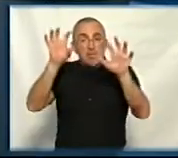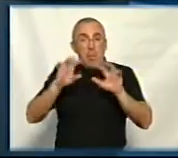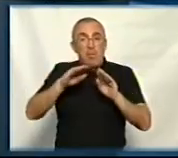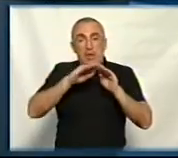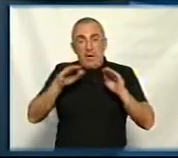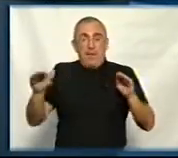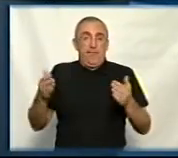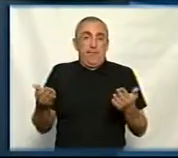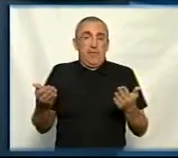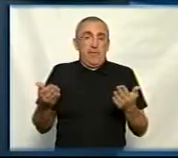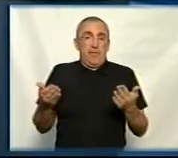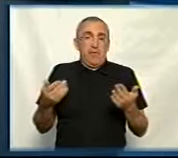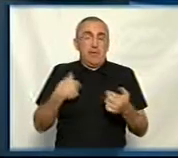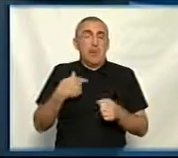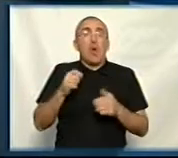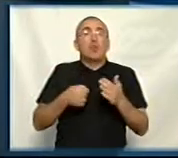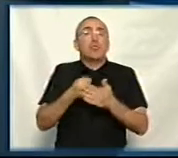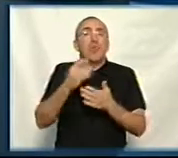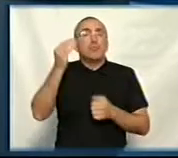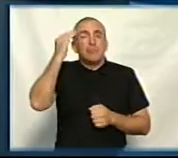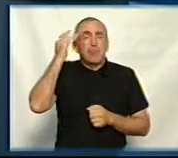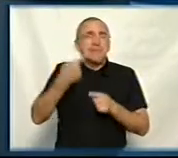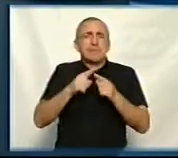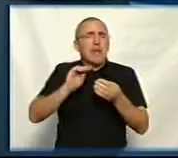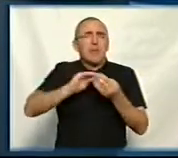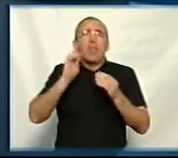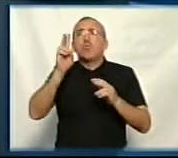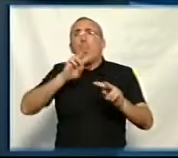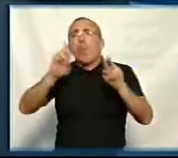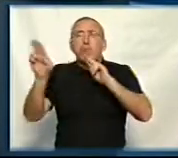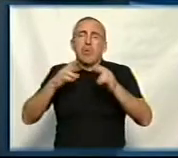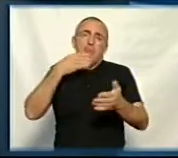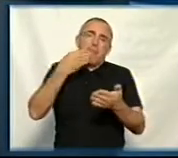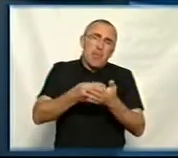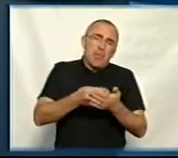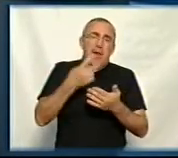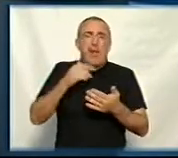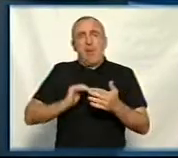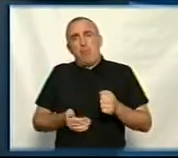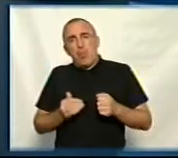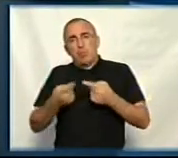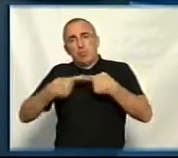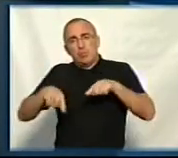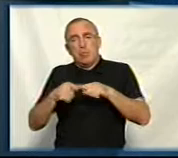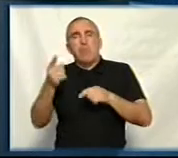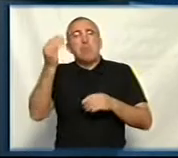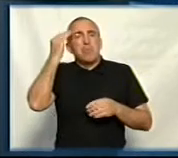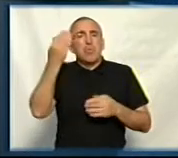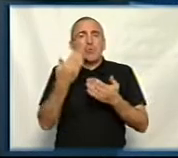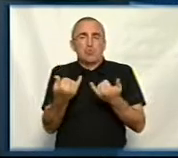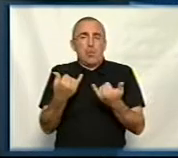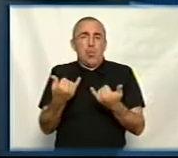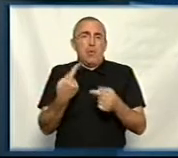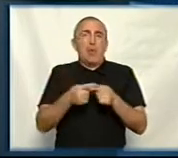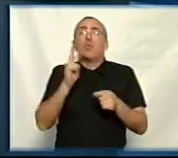бо, ну, як, на рівні влади. Тобто, я до чого веду, це не проблема, хто обрізає, там, приватна чи комунальна структура. Яка у вас точка зору сьогодні